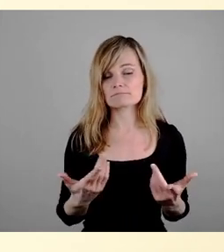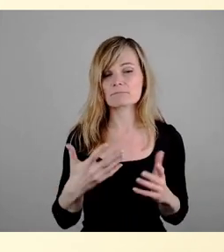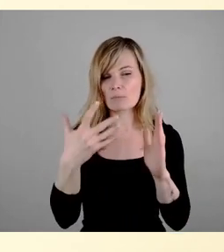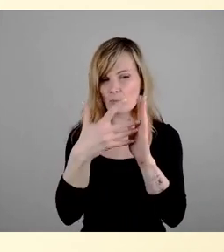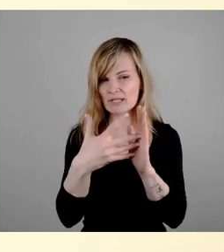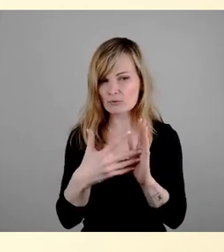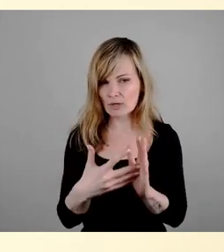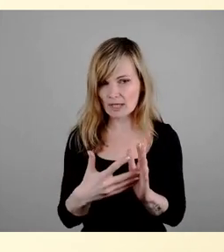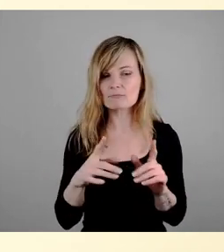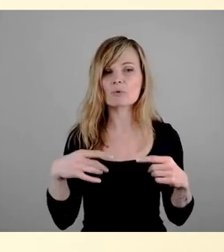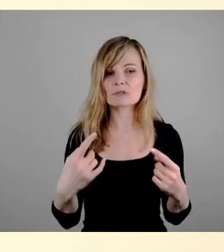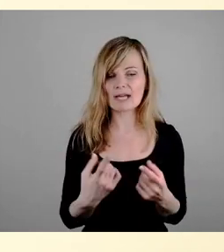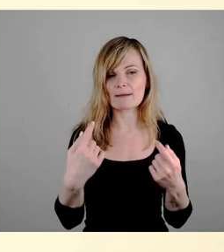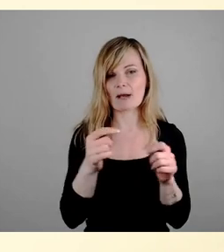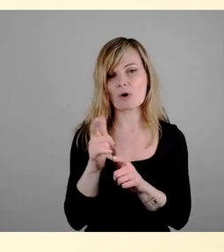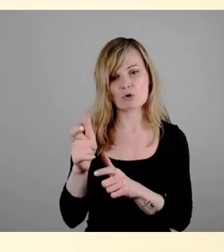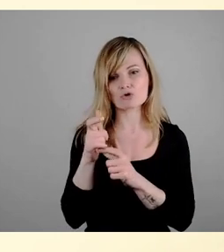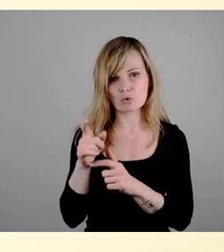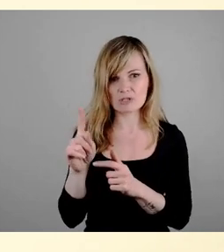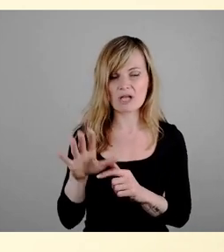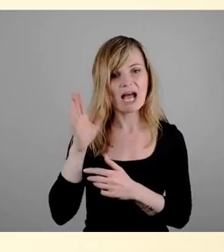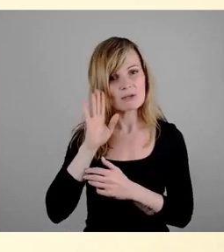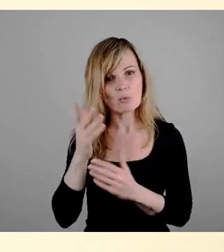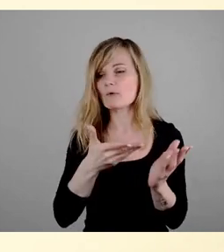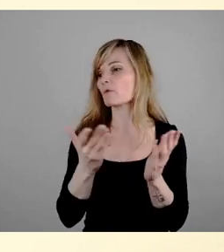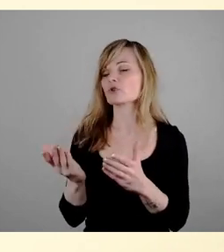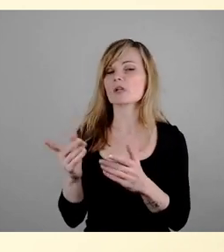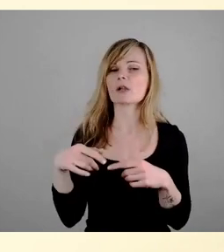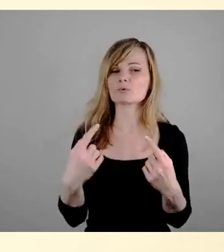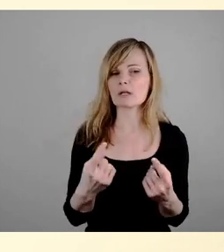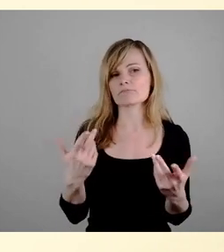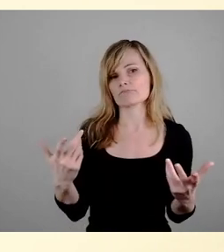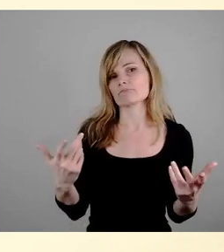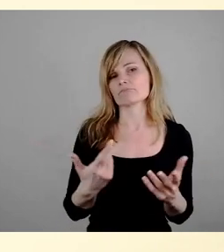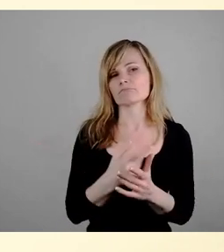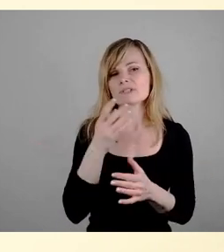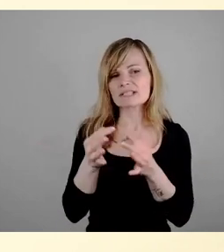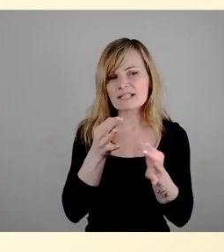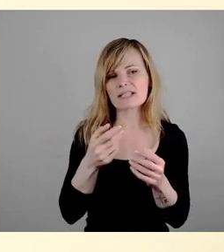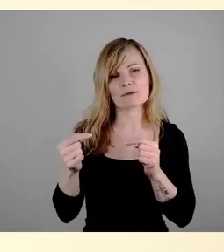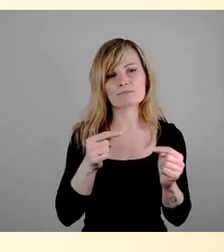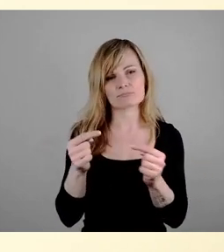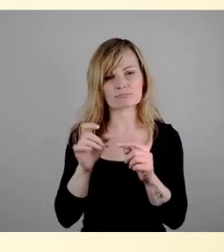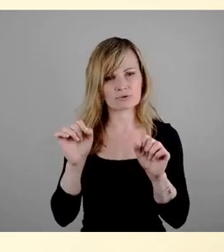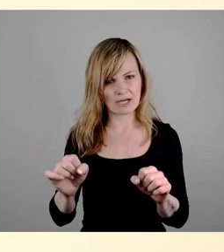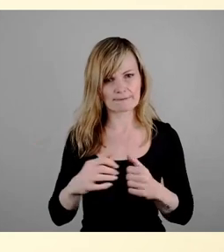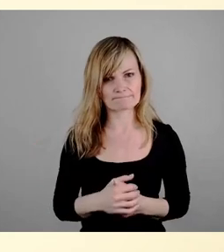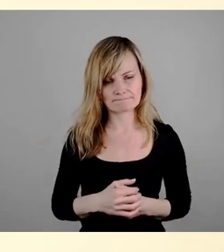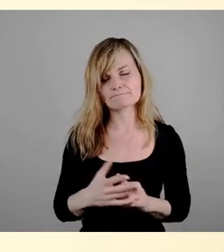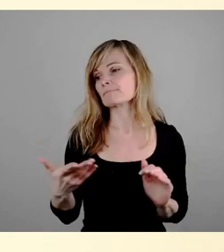Bauausschuss dann mit der Anhörung entsprechend vorgestellt und kann dann intensiv diskutiert werden. Ich will nur mal erwähnen,